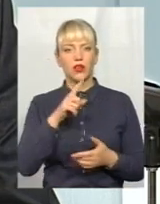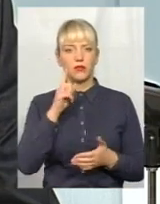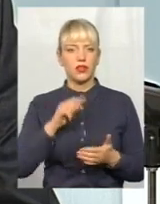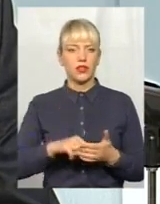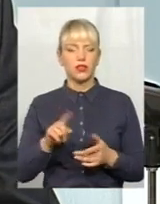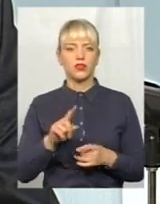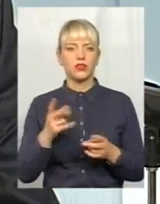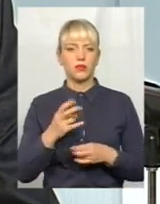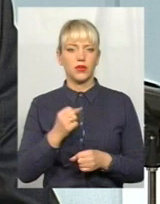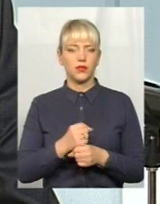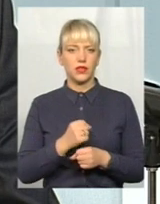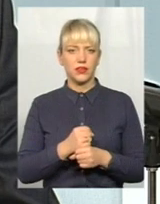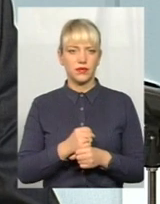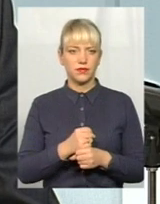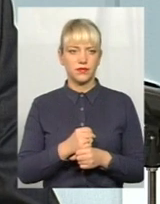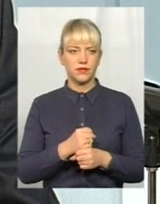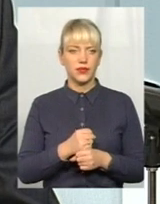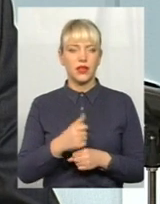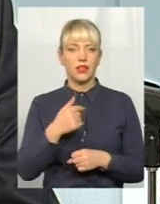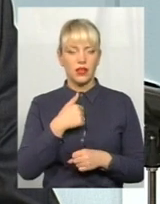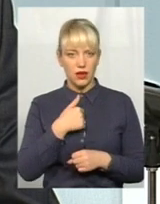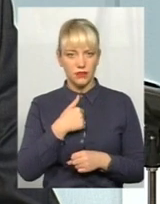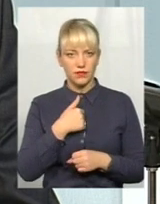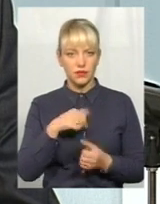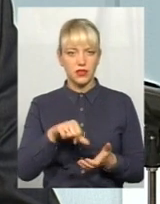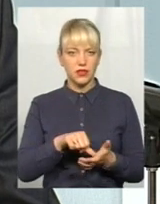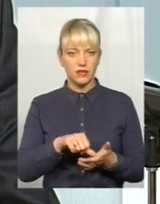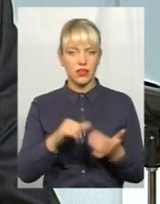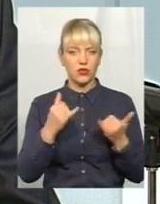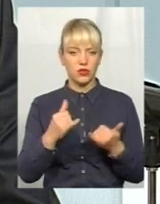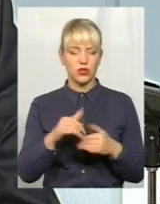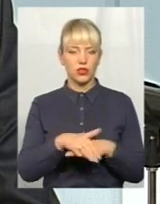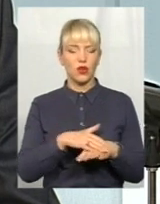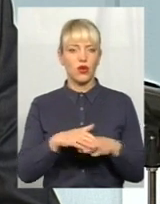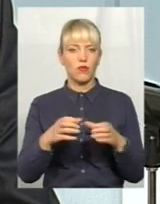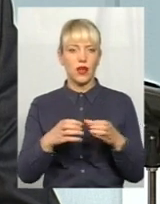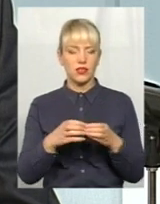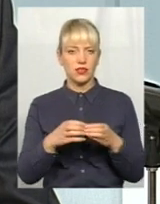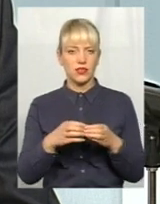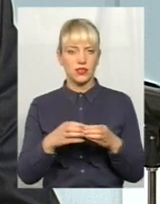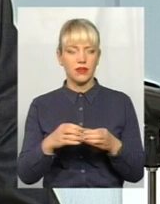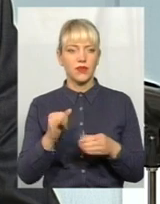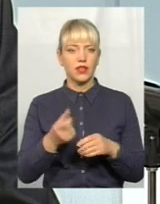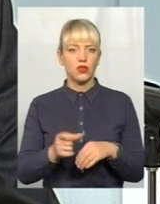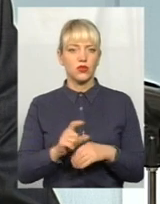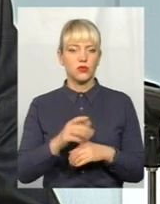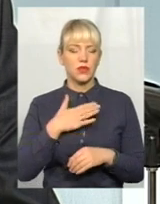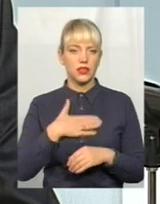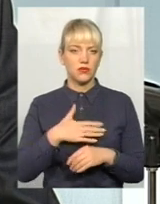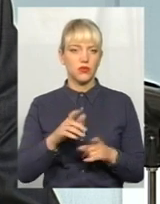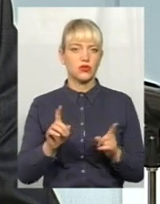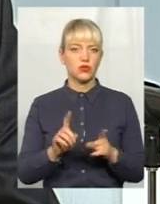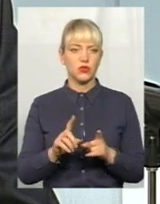потрібно робити. Я представляю сьогодні громадськість і дуже приємно, що